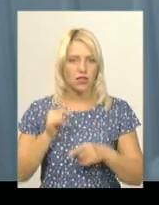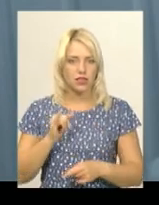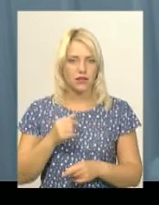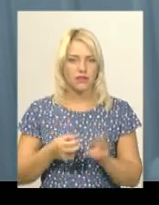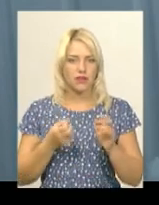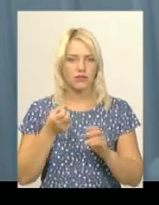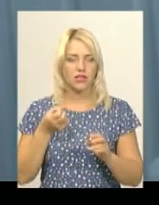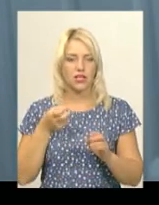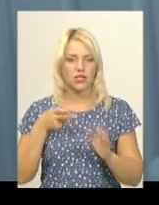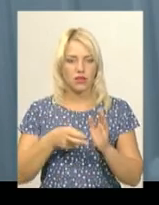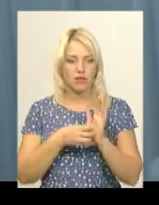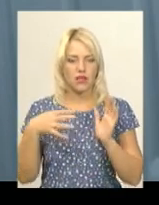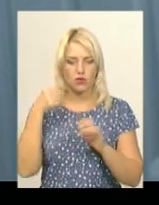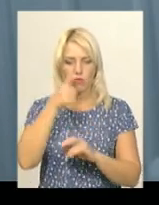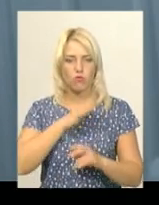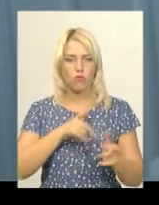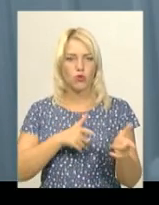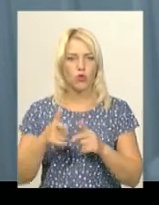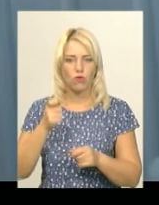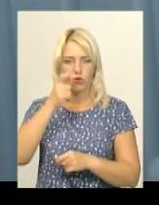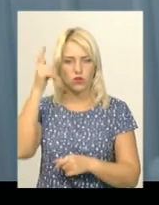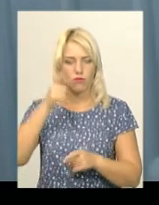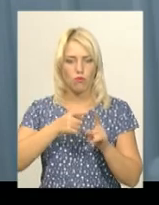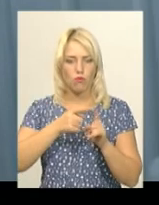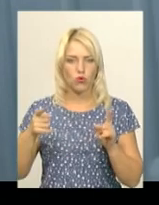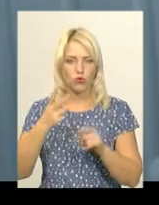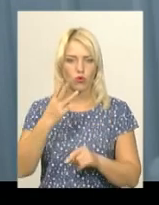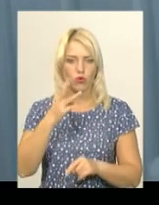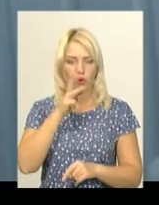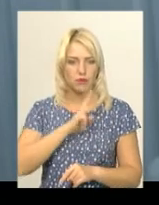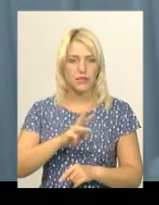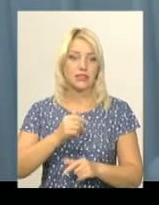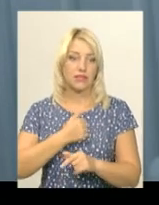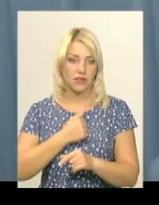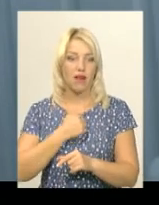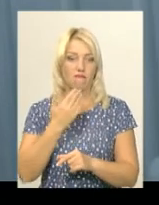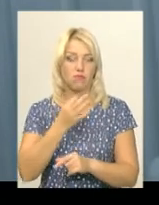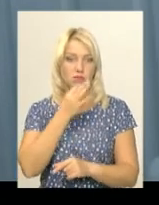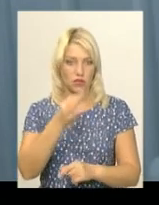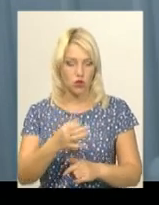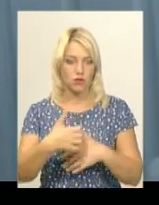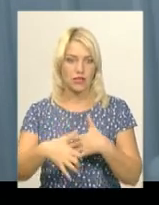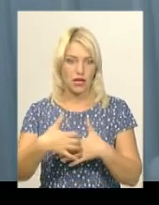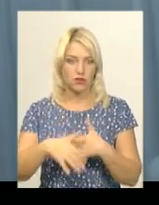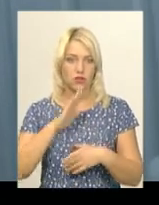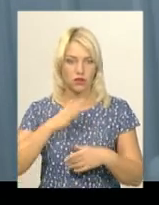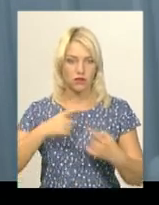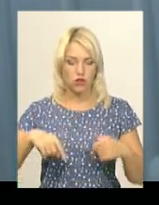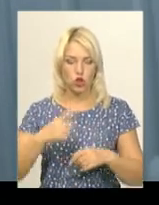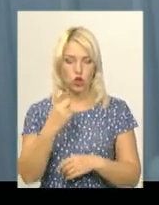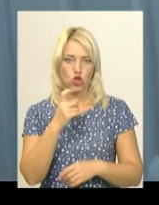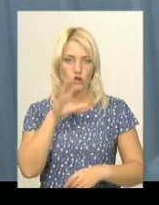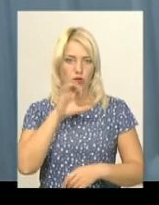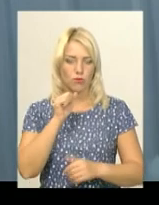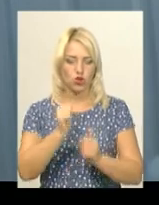році проходив підготовку зоно ж таки в Чехії протягом трьох місців. І в середньому, я скажу, наш відділ біля 100 собак